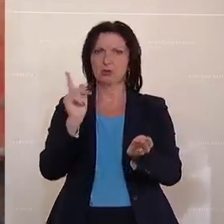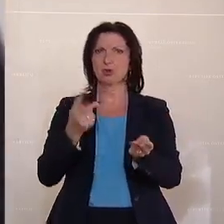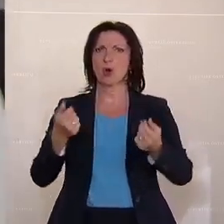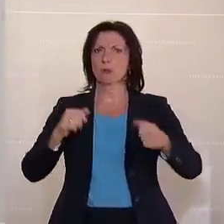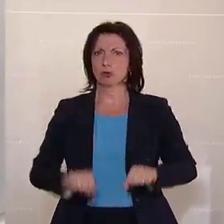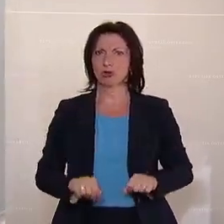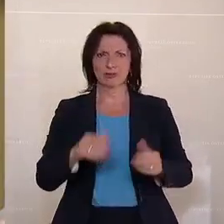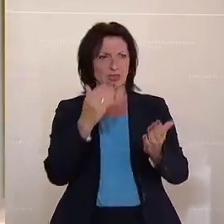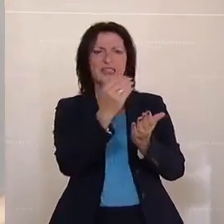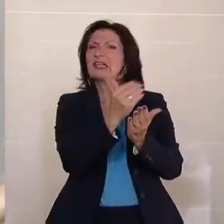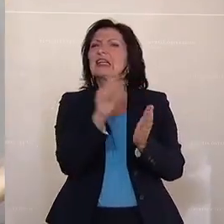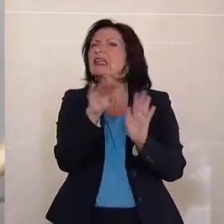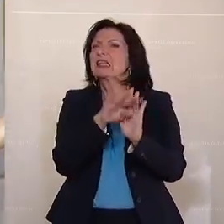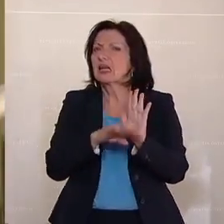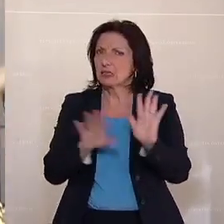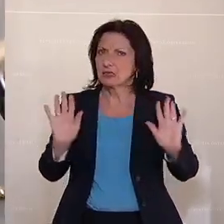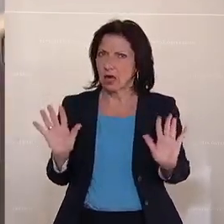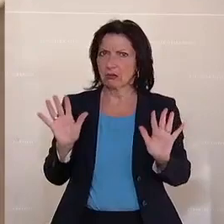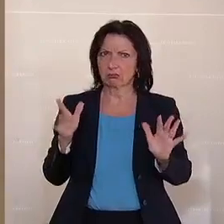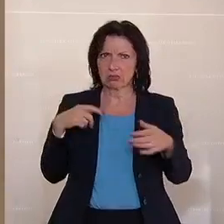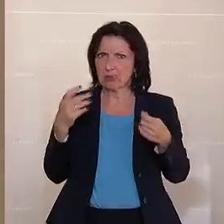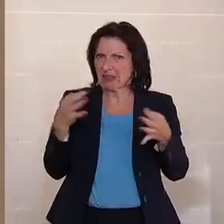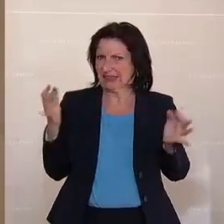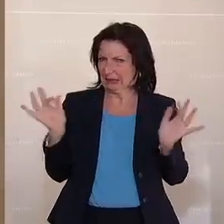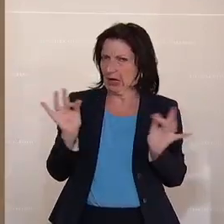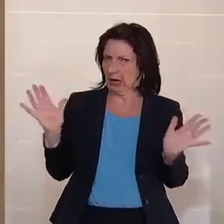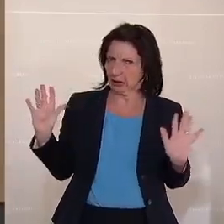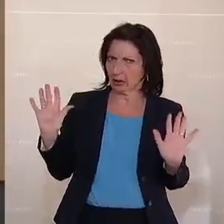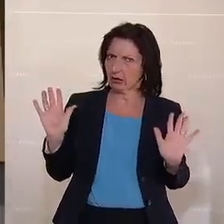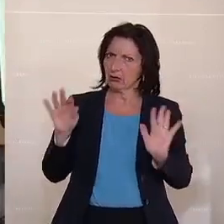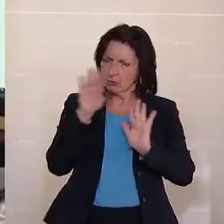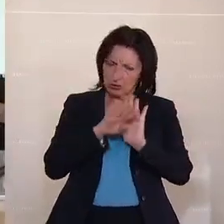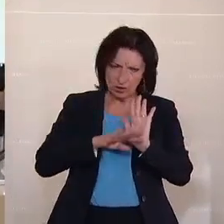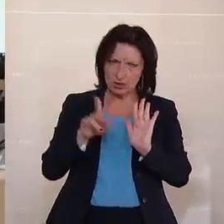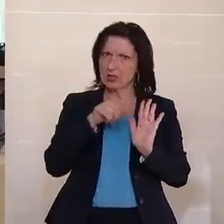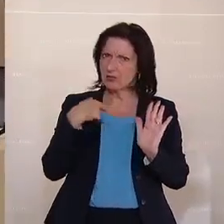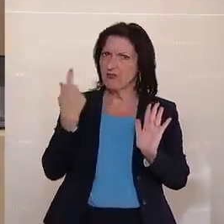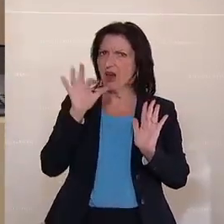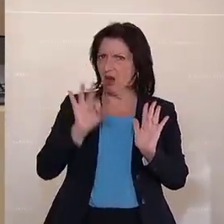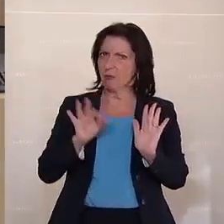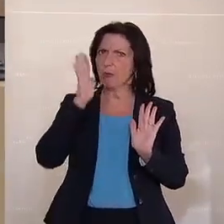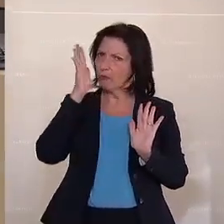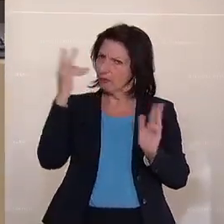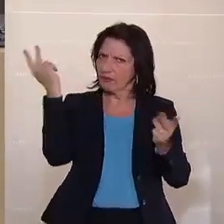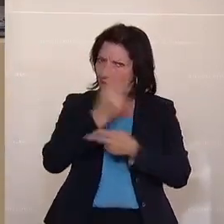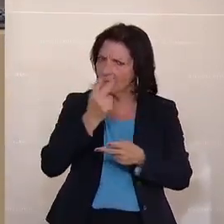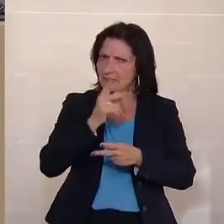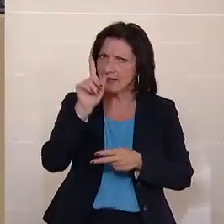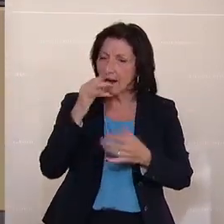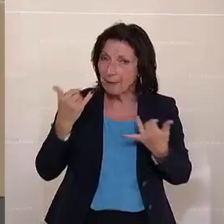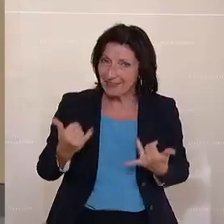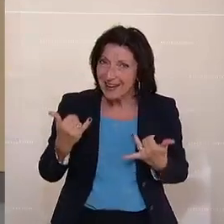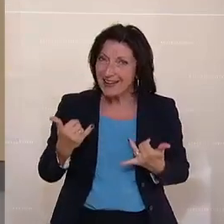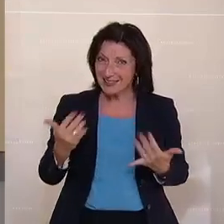das grundsätzlich nichts spricht und wir werden diesem Gesetz auch zustimmen, das Freiheitliche, aber die derzeit